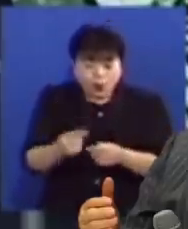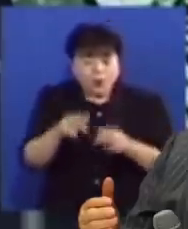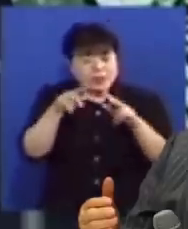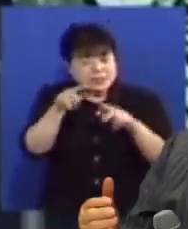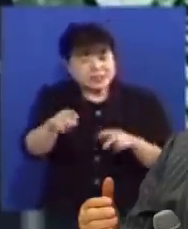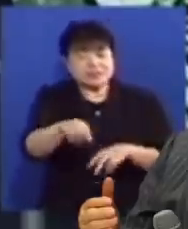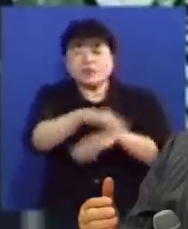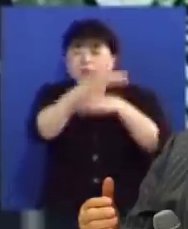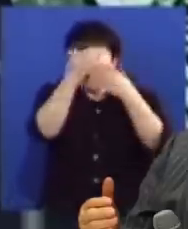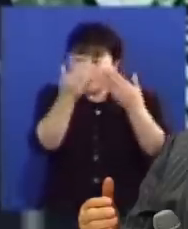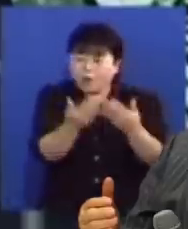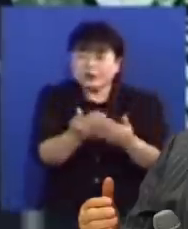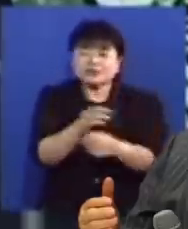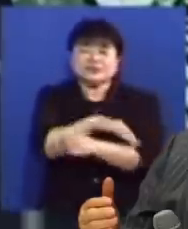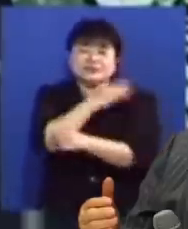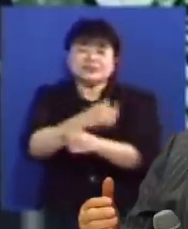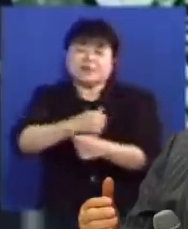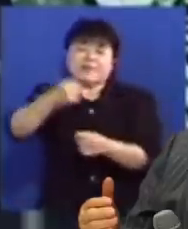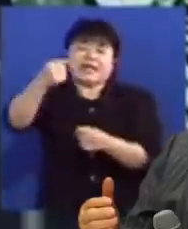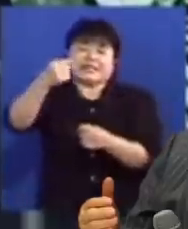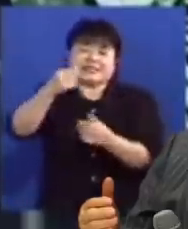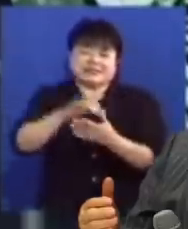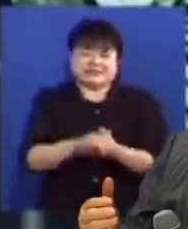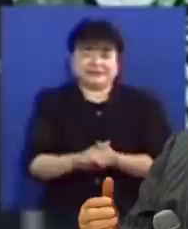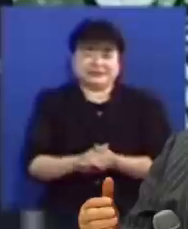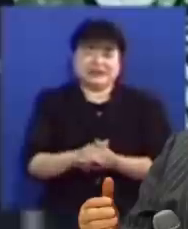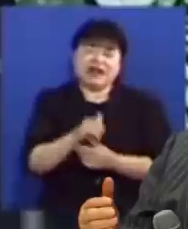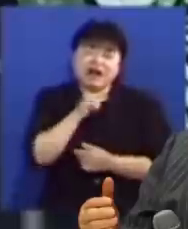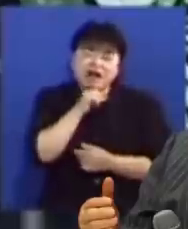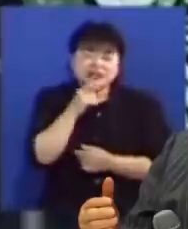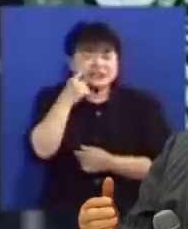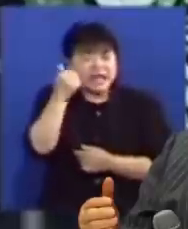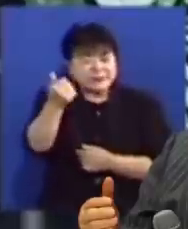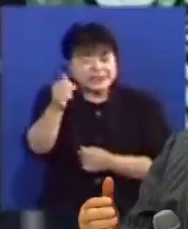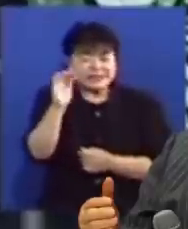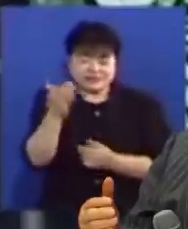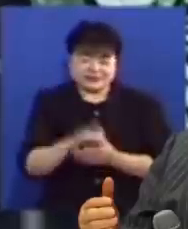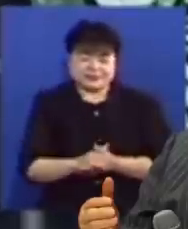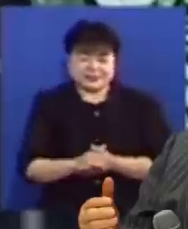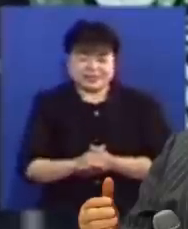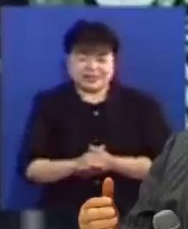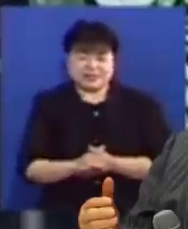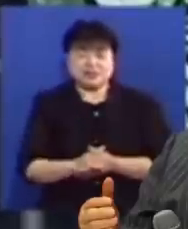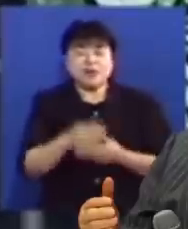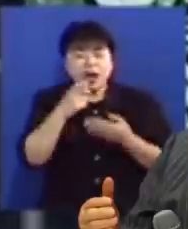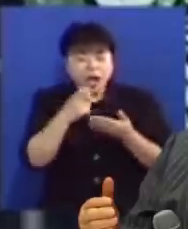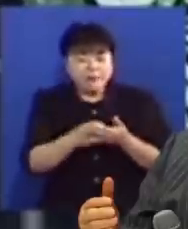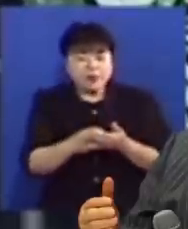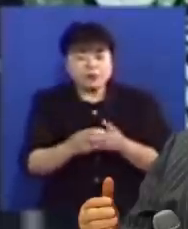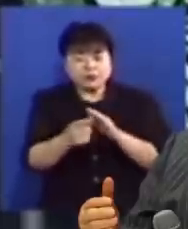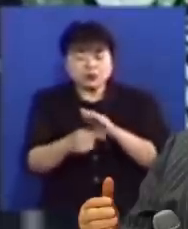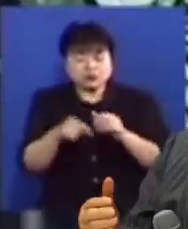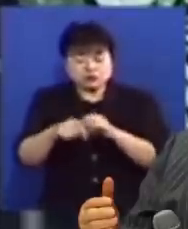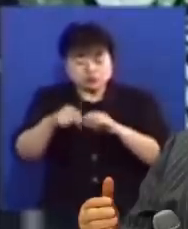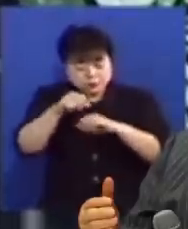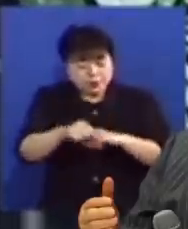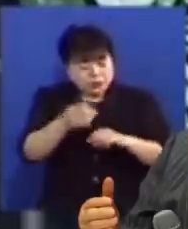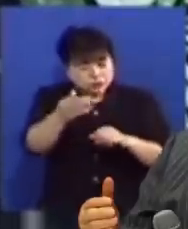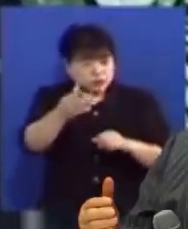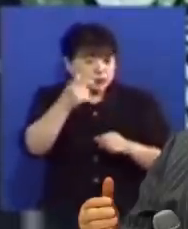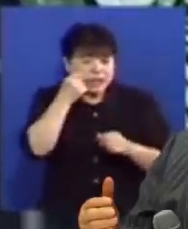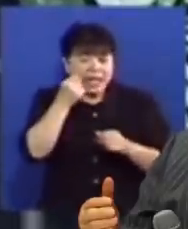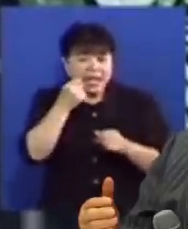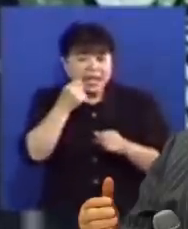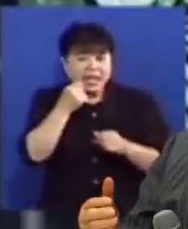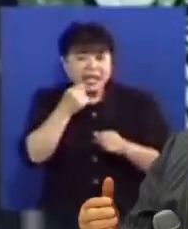모든 능력을 빼앗긴 거짓의 애비가 되었습니다 지금은 합법적으로 우리를 도역죄라고 죽이고 멸망시키지 못합니다